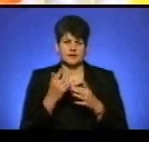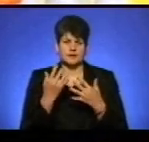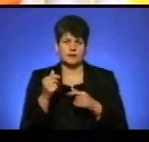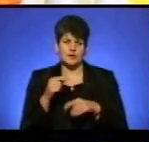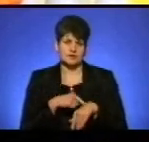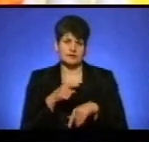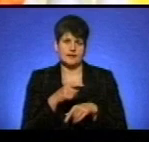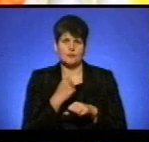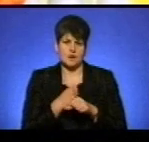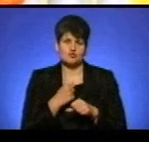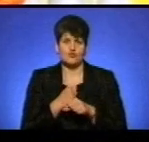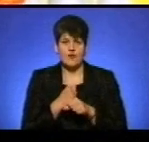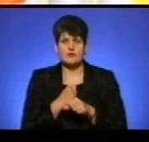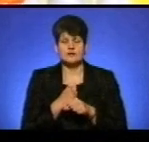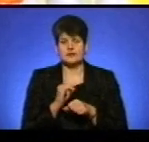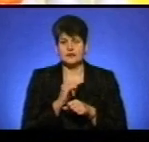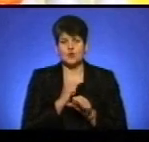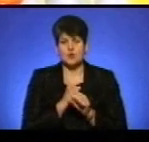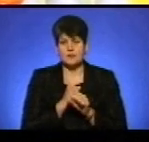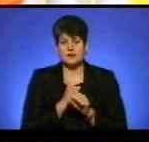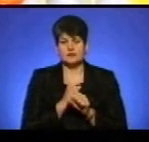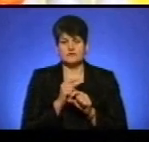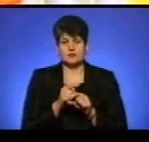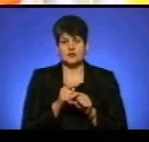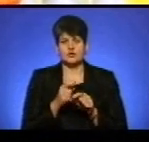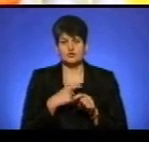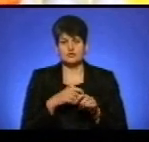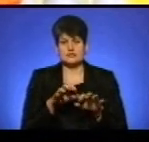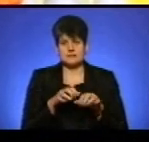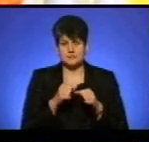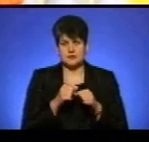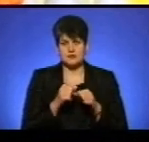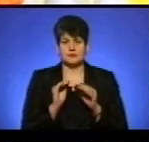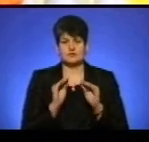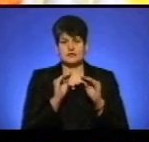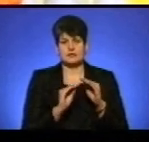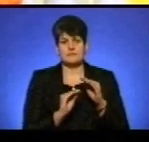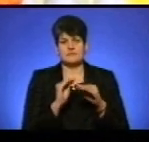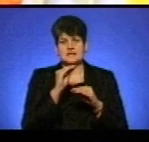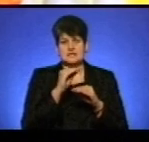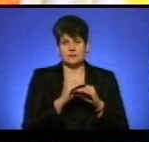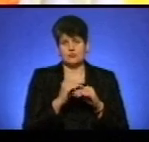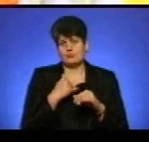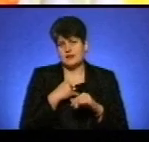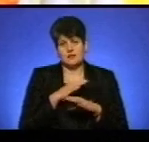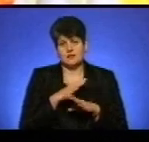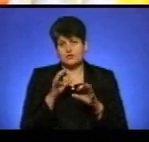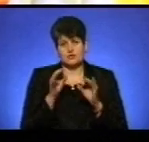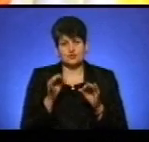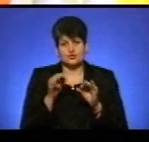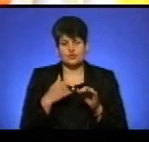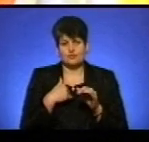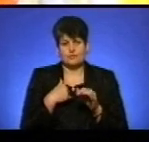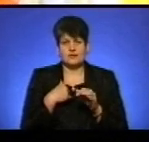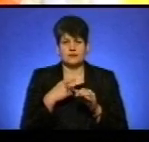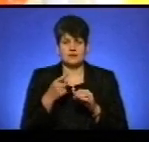і зробила вона з собою, забрала і поставила вона на підставочку, бо в мене ніякої не було і вона в мене